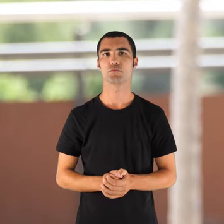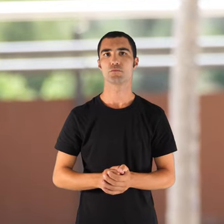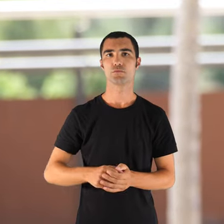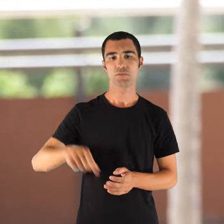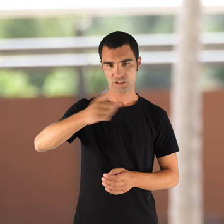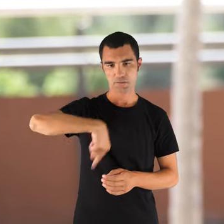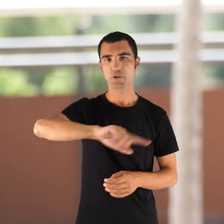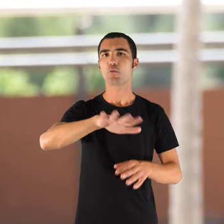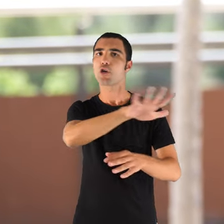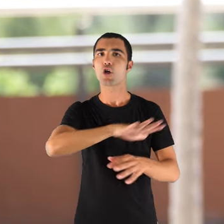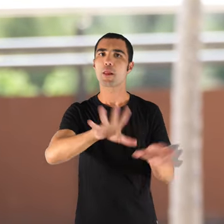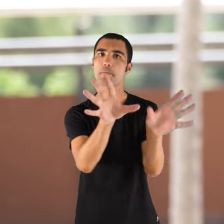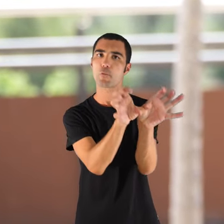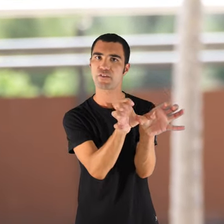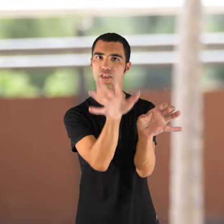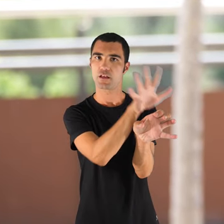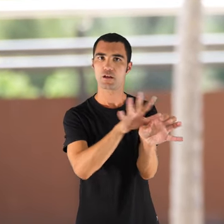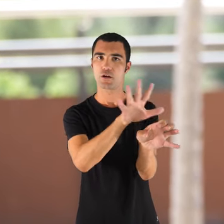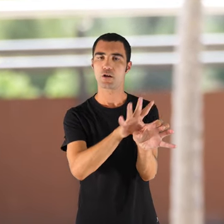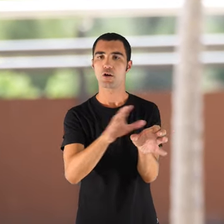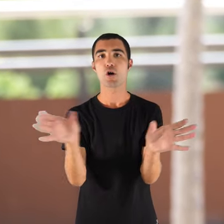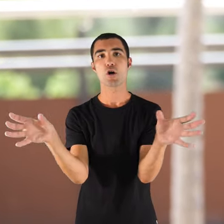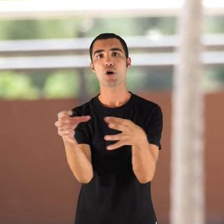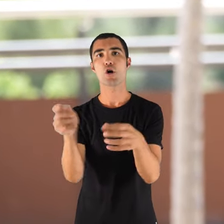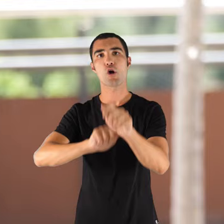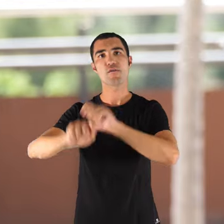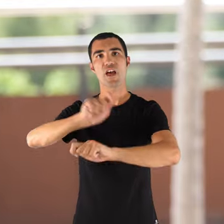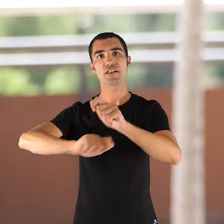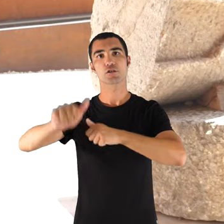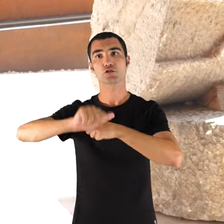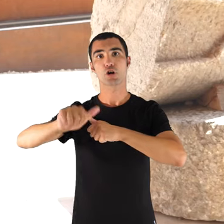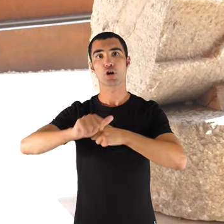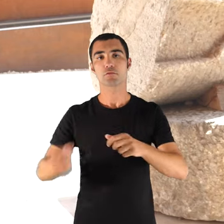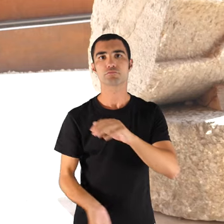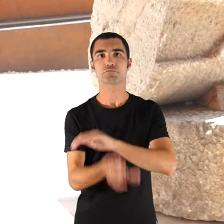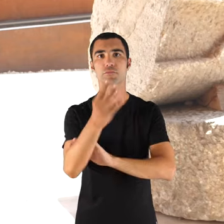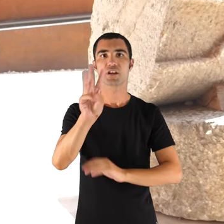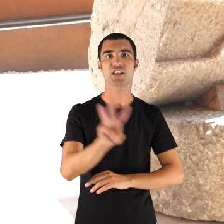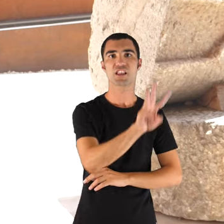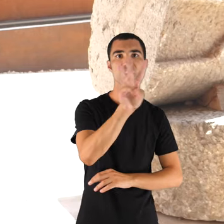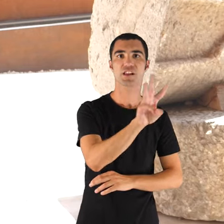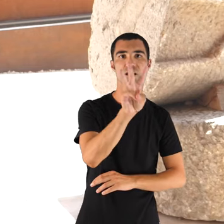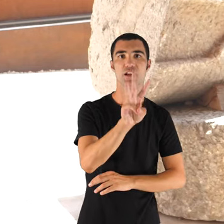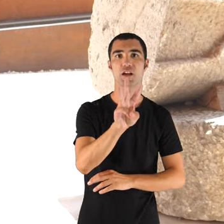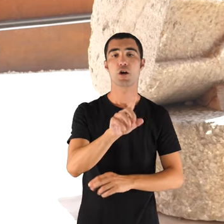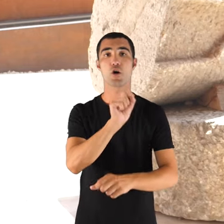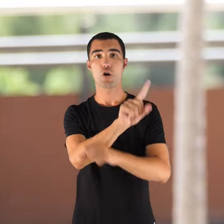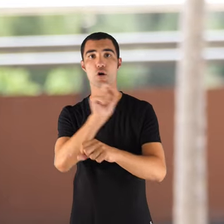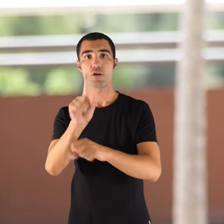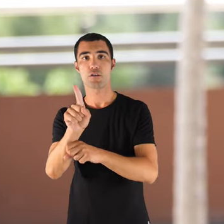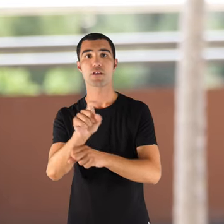La cofreria de solla se va fundar el dia 3 de l'11 del 1942.